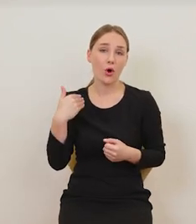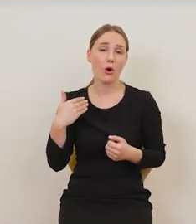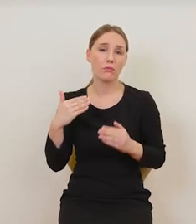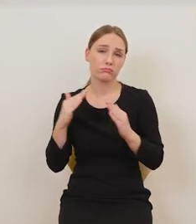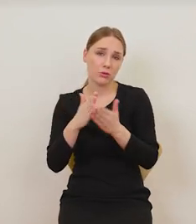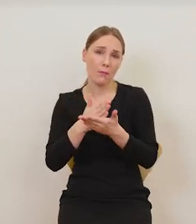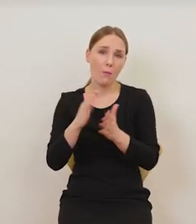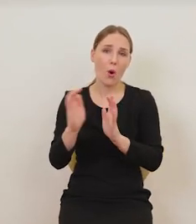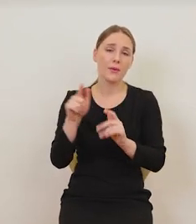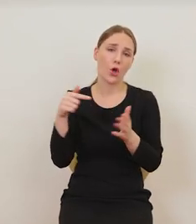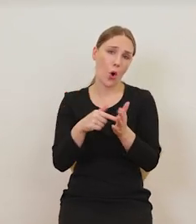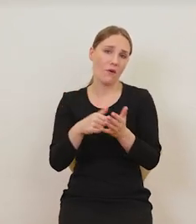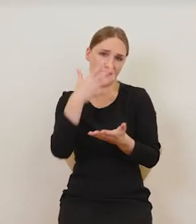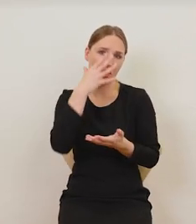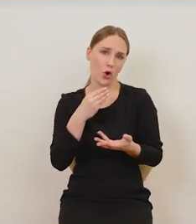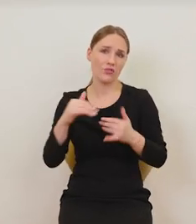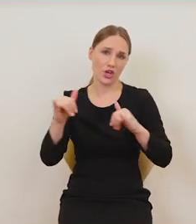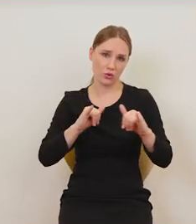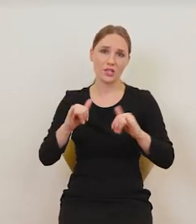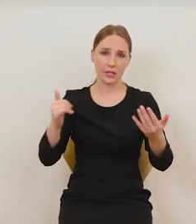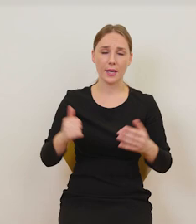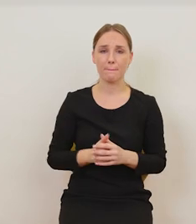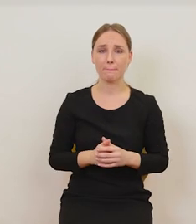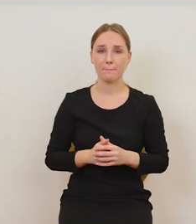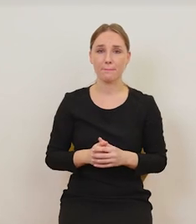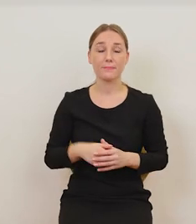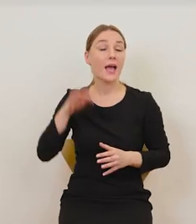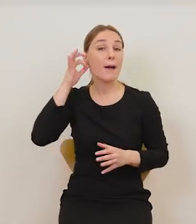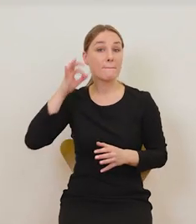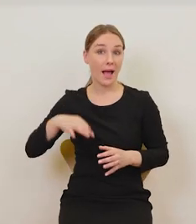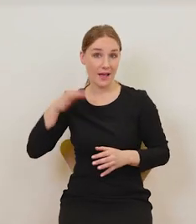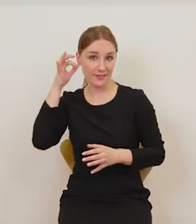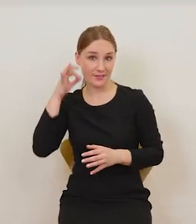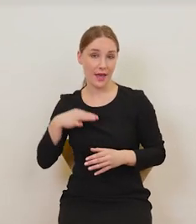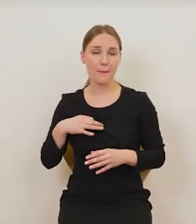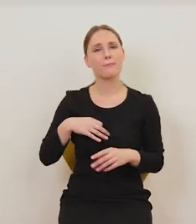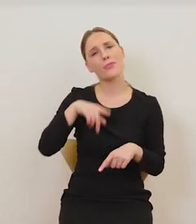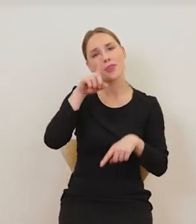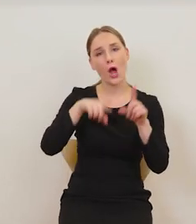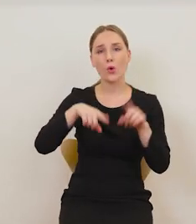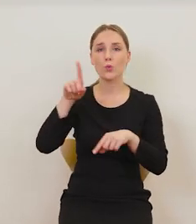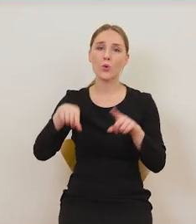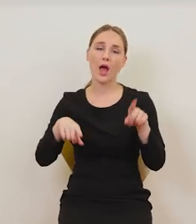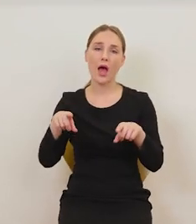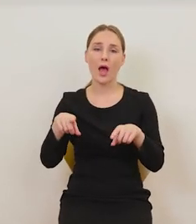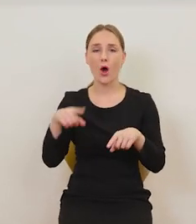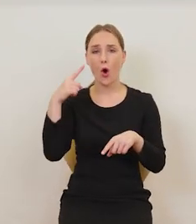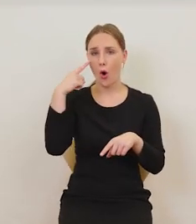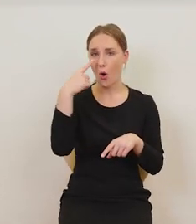przytułkami. I te panie, niektóre patrzą na